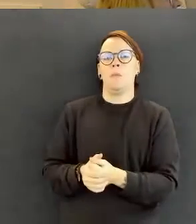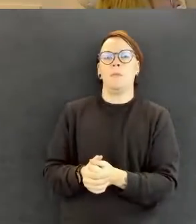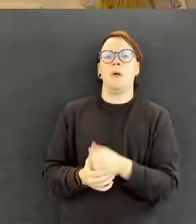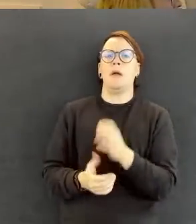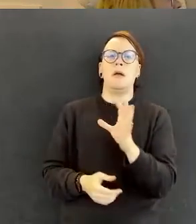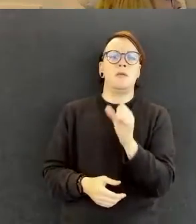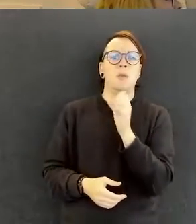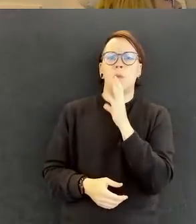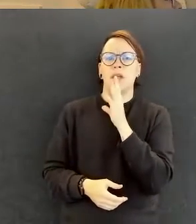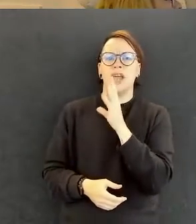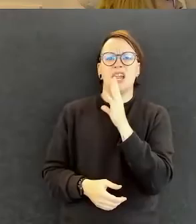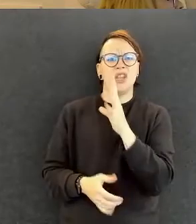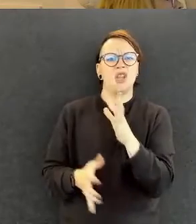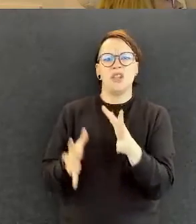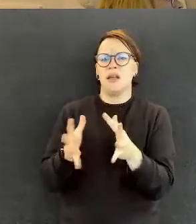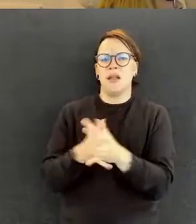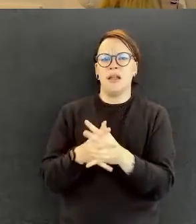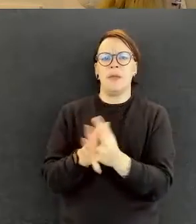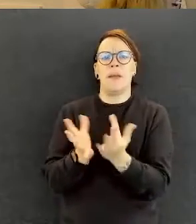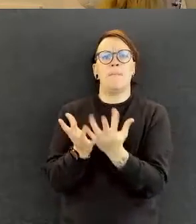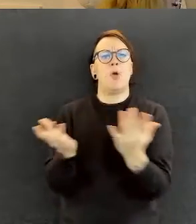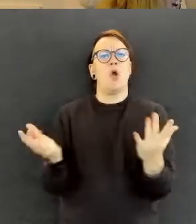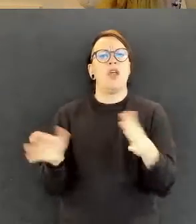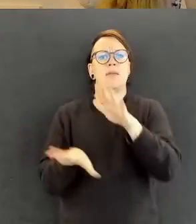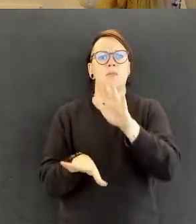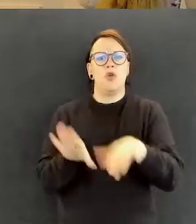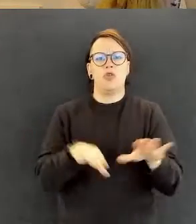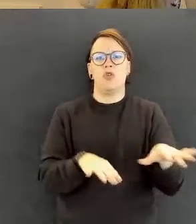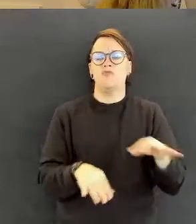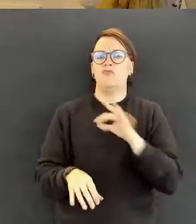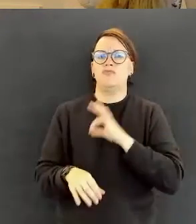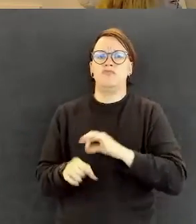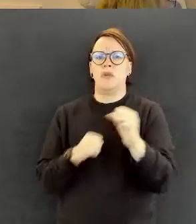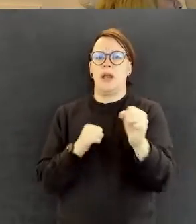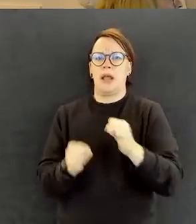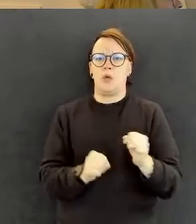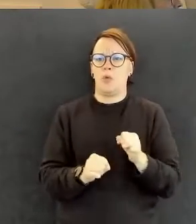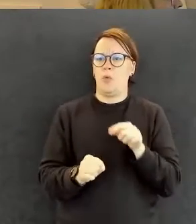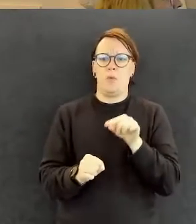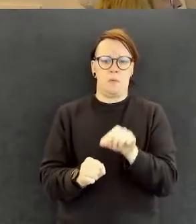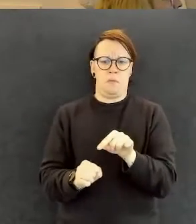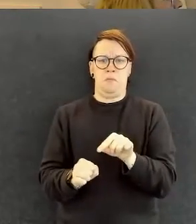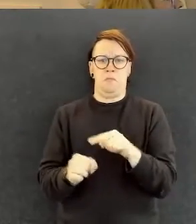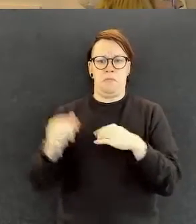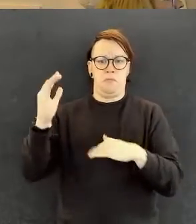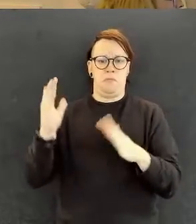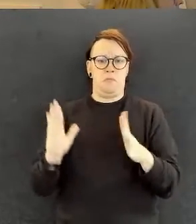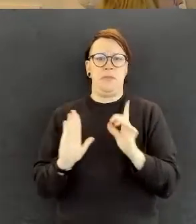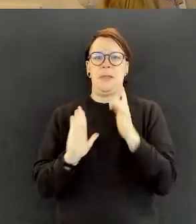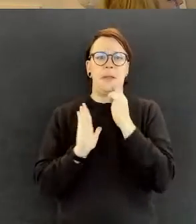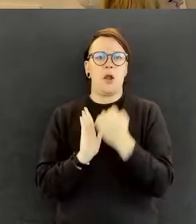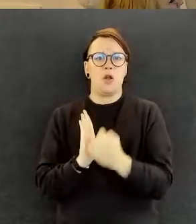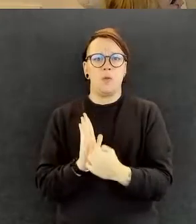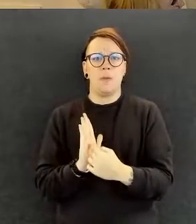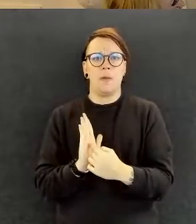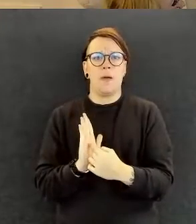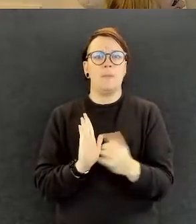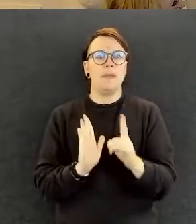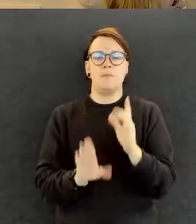monimuotoinen rekrytointi käytännössä oikeastaan tarkoittaa? Mitä sä käytännössä ottaen teet?